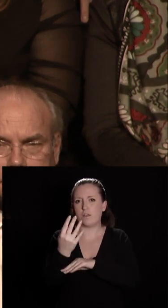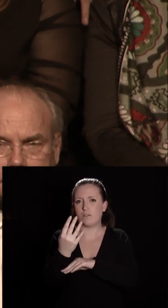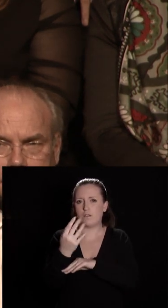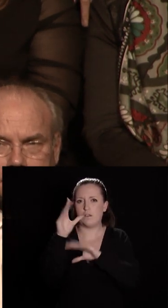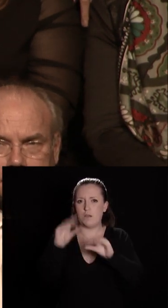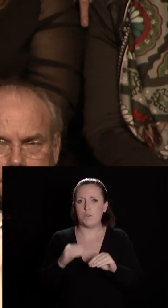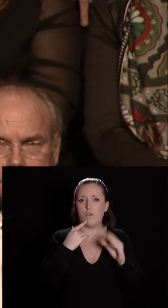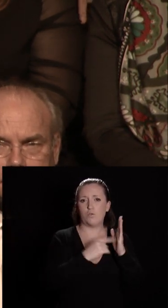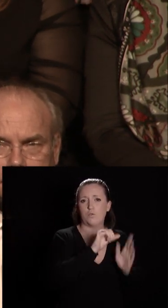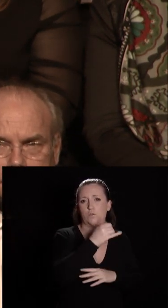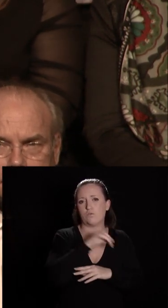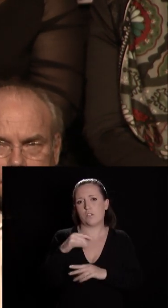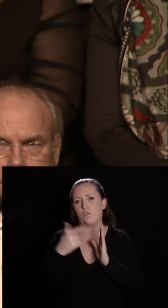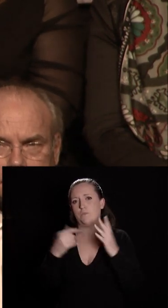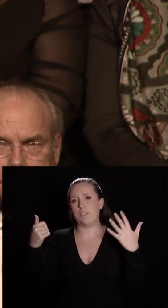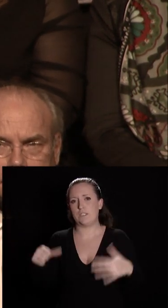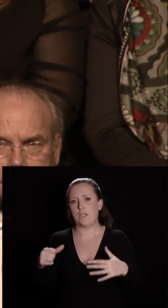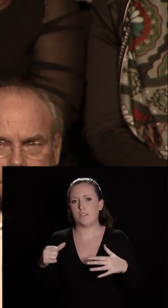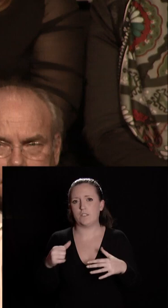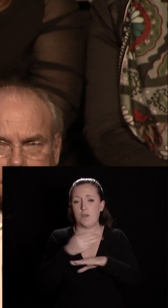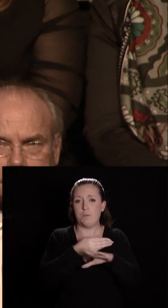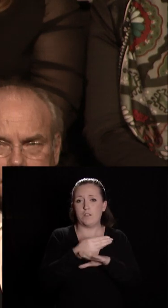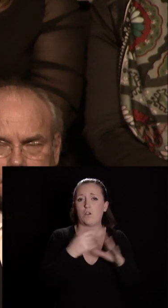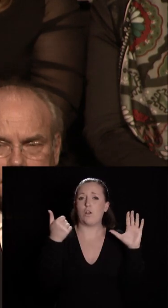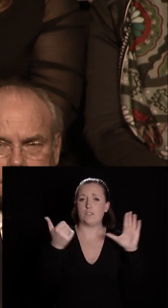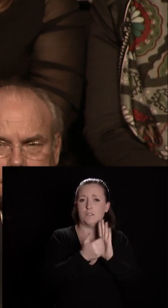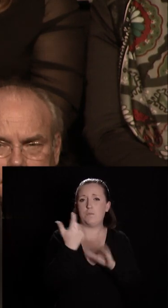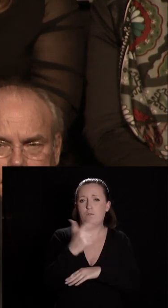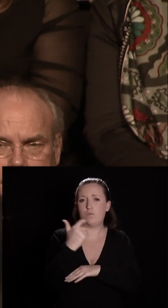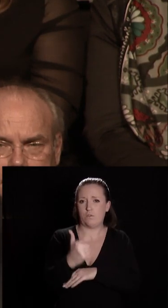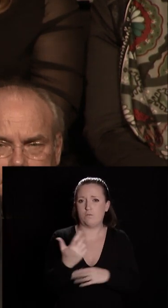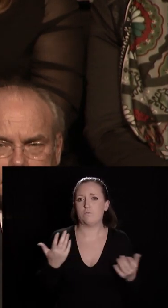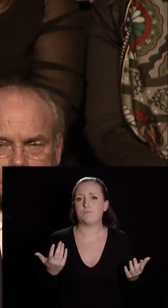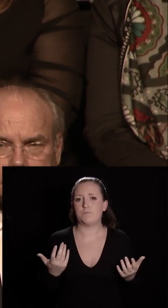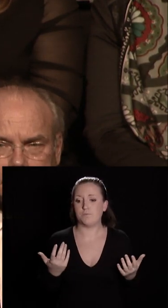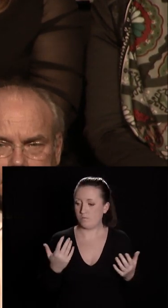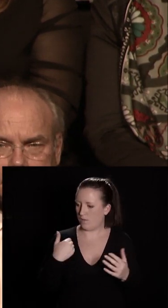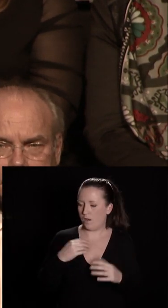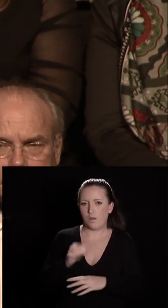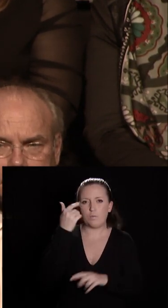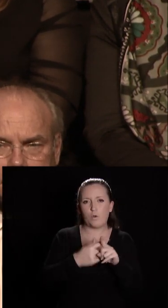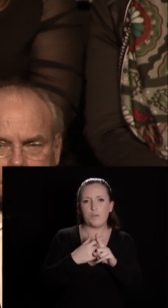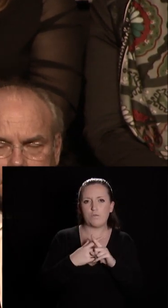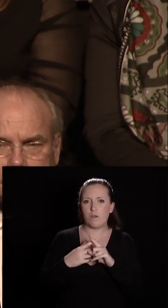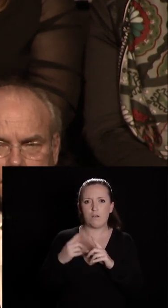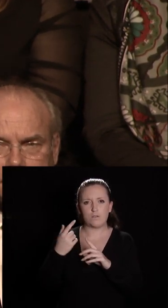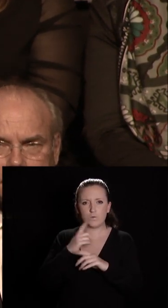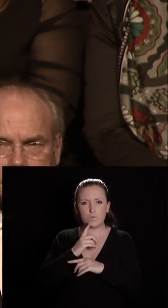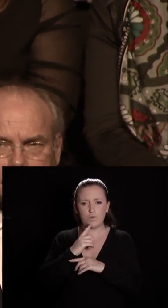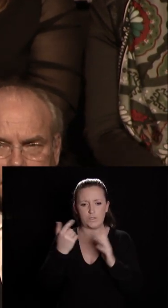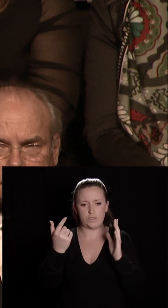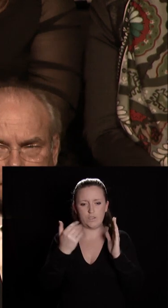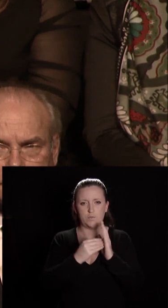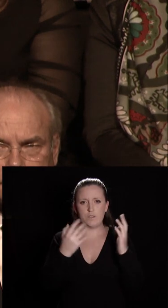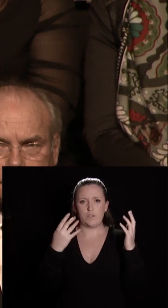et 2016, la métropole en gagne 6 200. Et pour la première fois, depuis 1968, notre solde, ce qu'on appelle